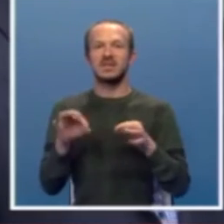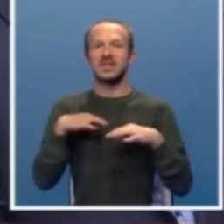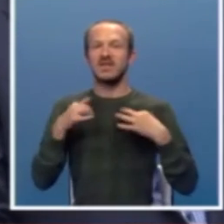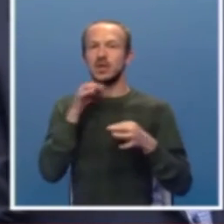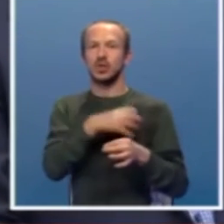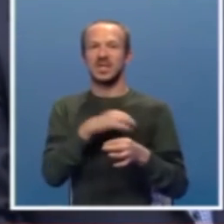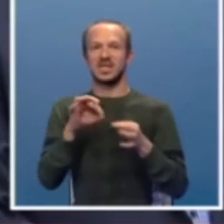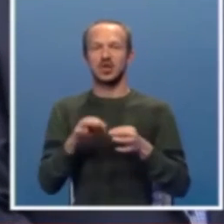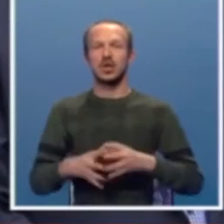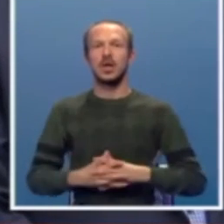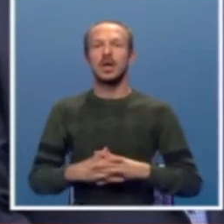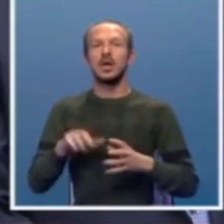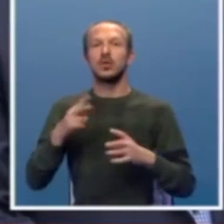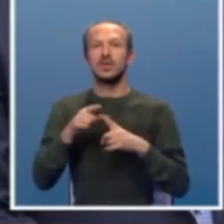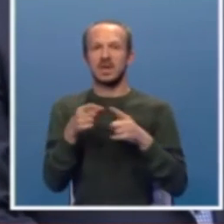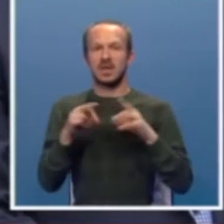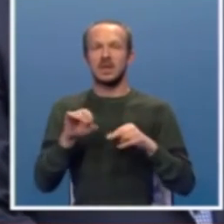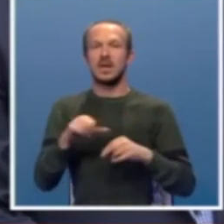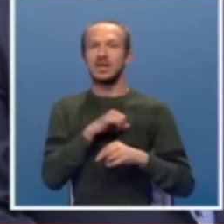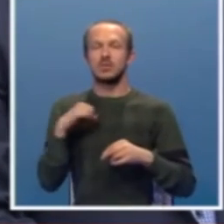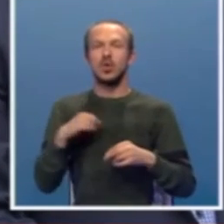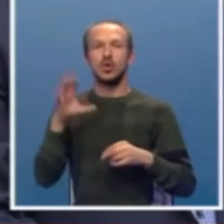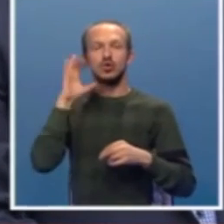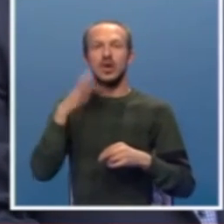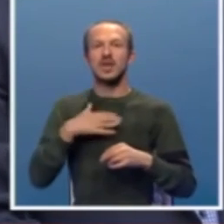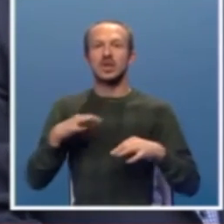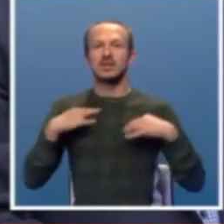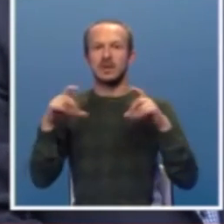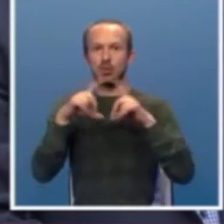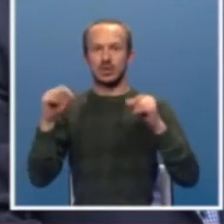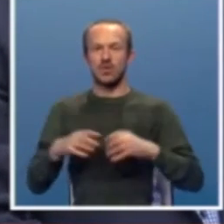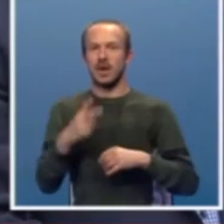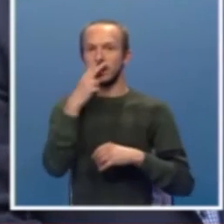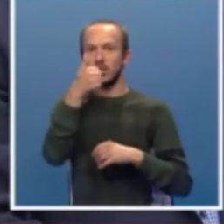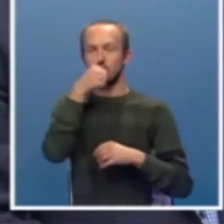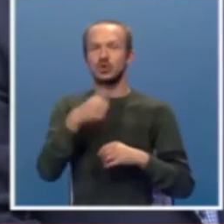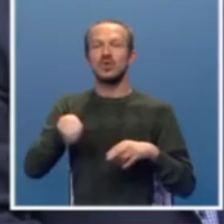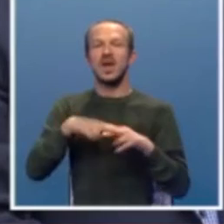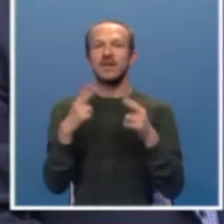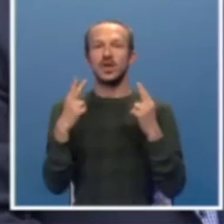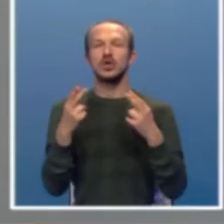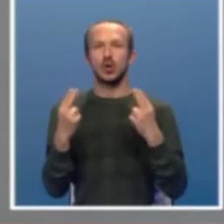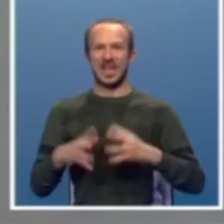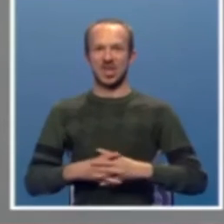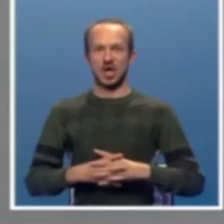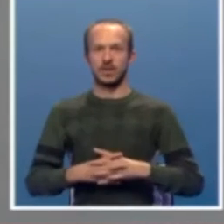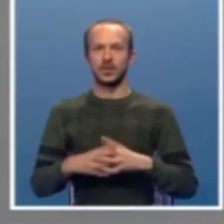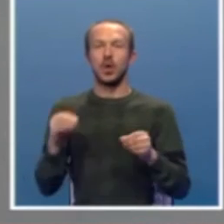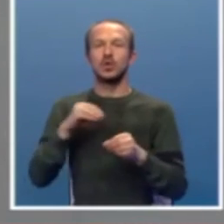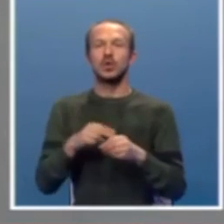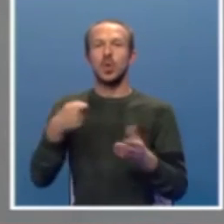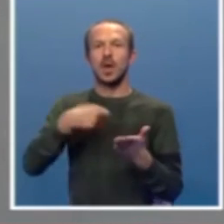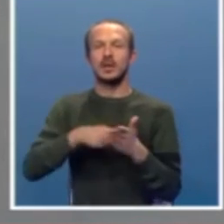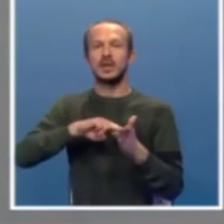zdravlje i socijalne zaštite iz ovog segmenta da smo slušali naše zdravstvene ustanove, gledali šta su to najvažniji prioriteti. Uz dodatno